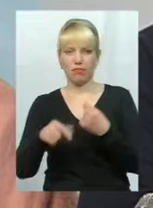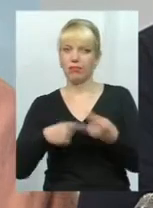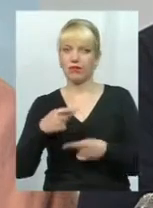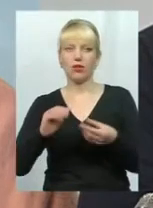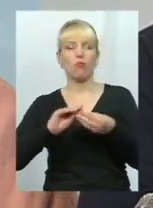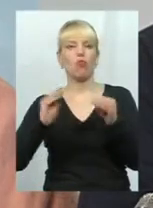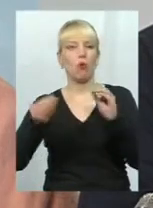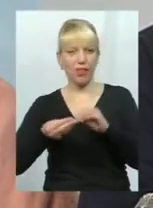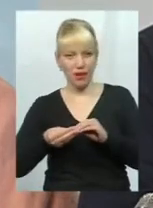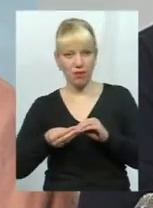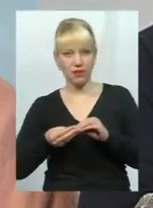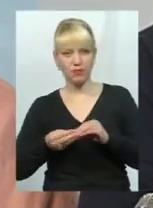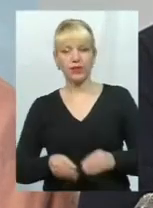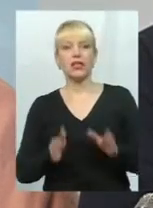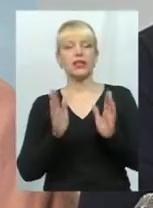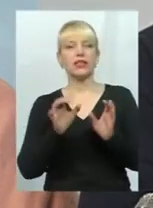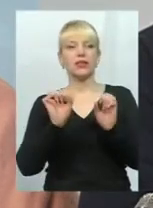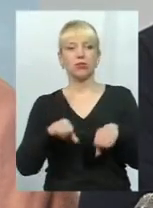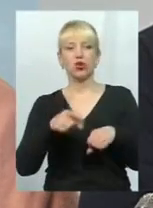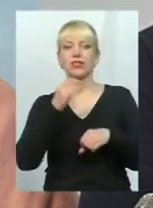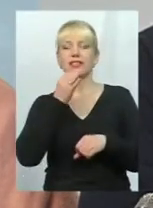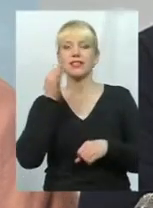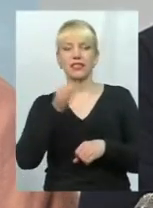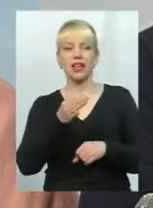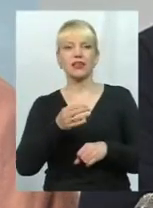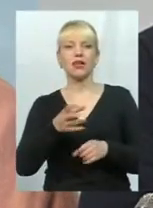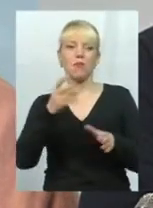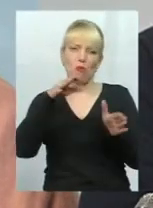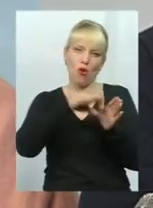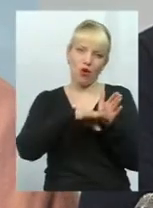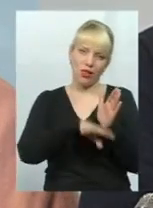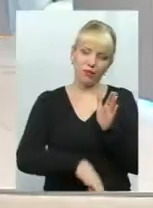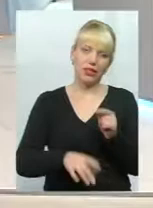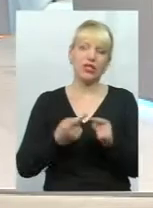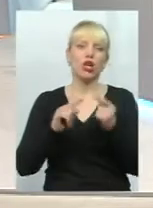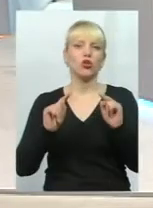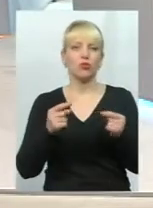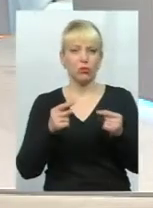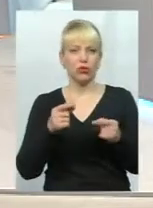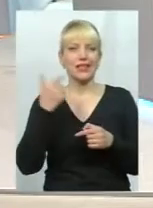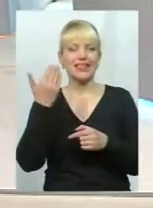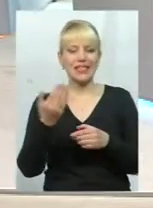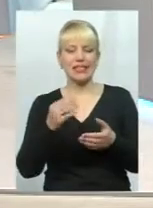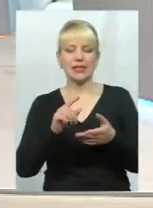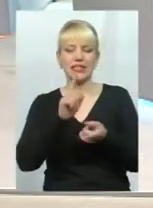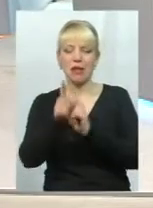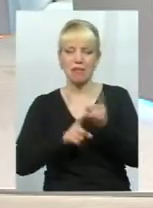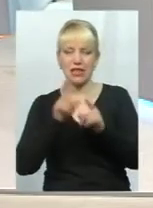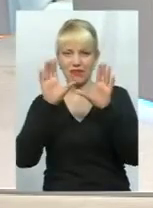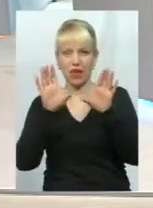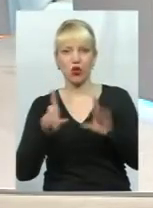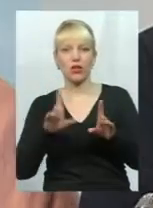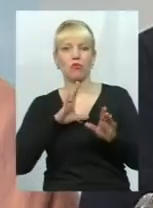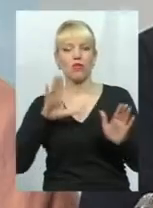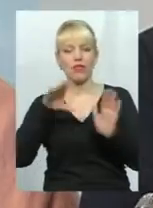проблеми тільки, можна сказати, поглибились, по тій причині, що ті зміни в законодавстві, які були